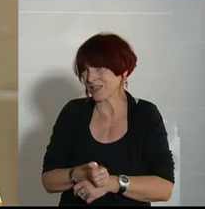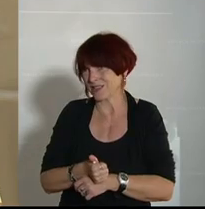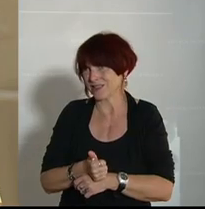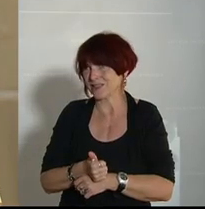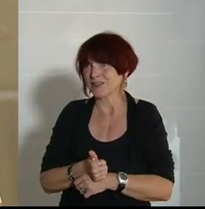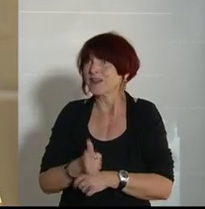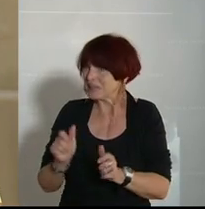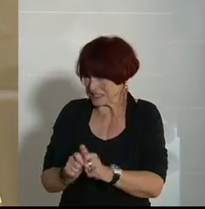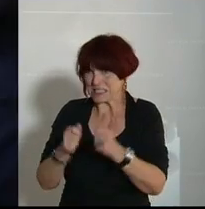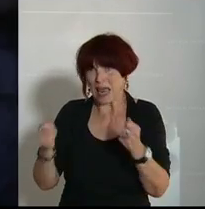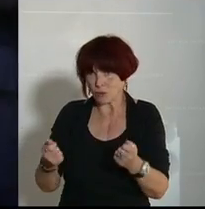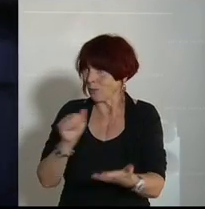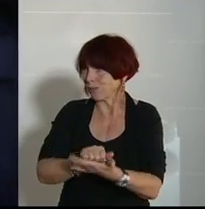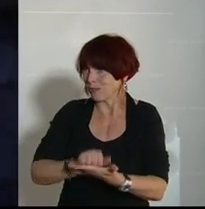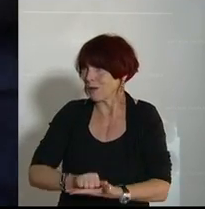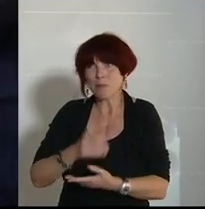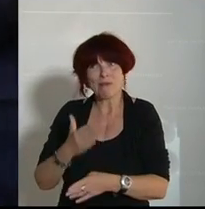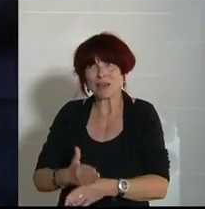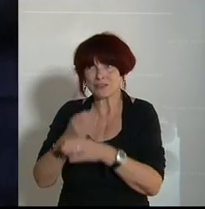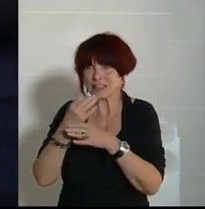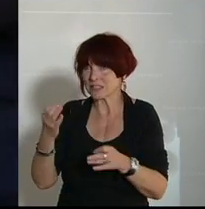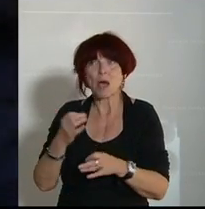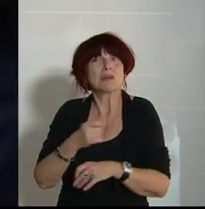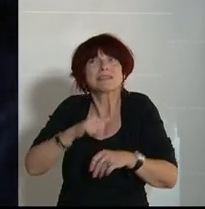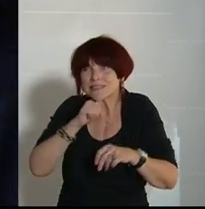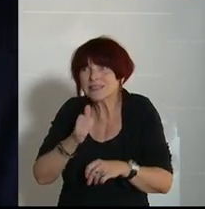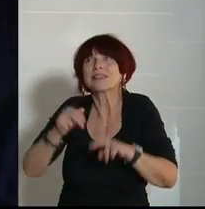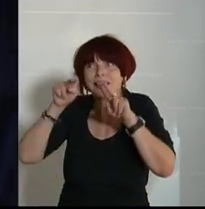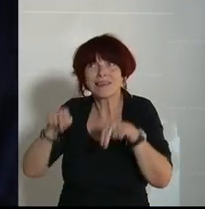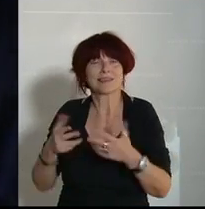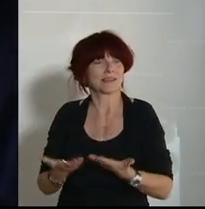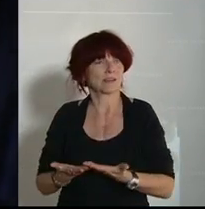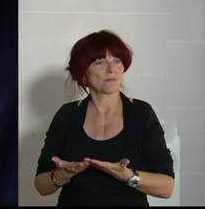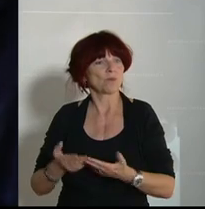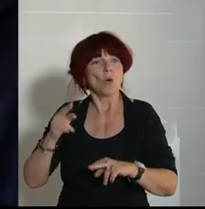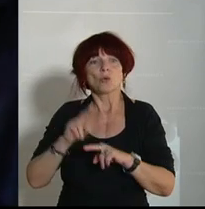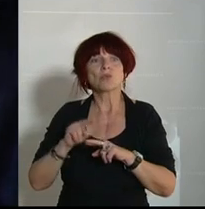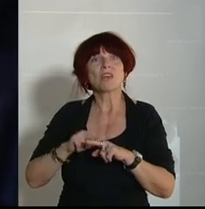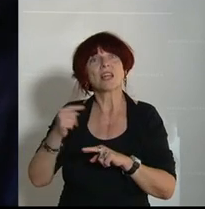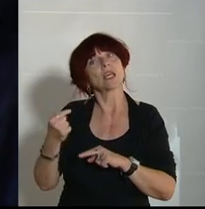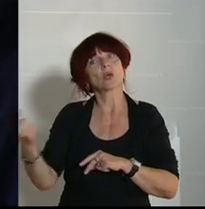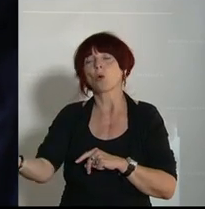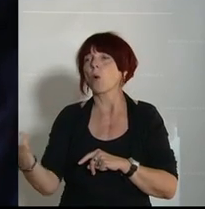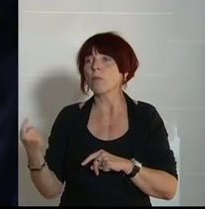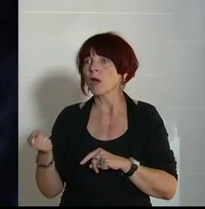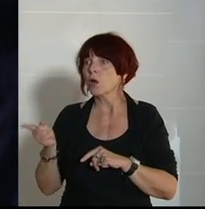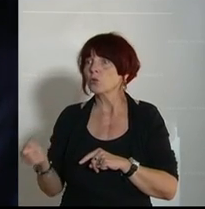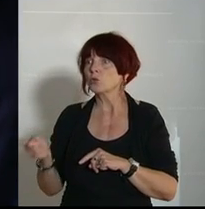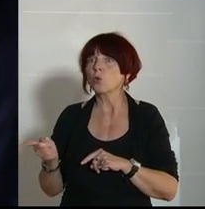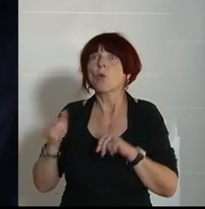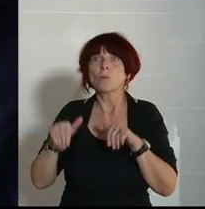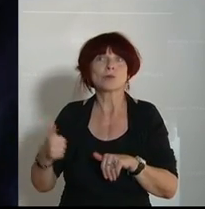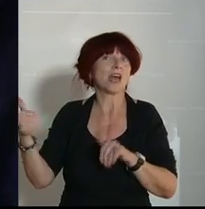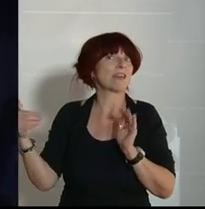stimmt nicht, erstens, erstens stimmt es nicht und ich möchte Sie sehen, wenn ich zu Ihnen komme und Sie klage, dass Sie mir 1.000 Euro zahlen,